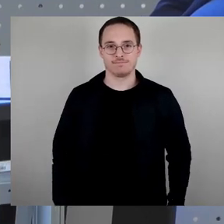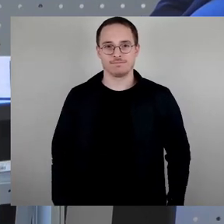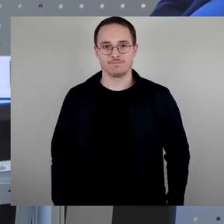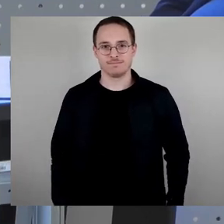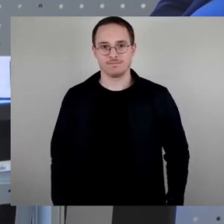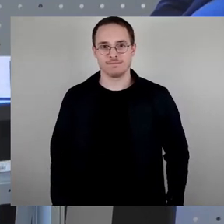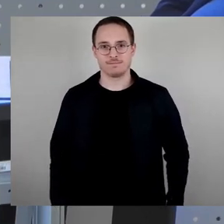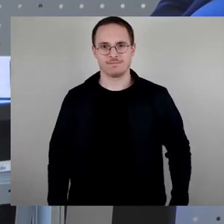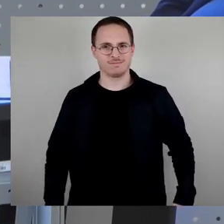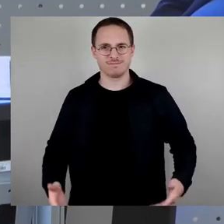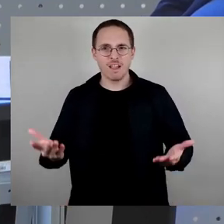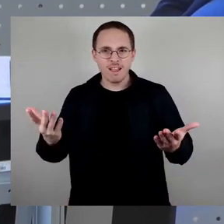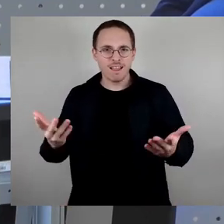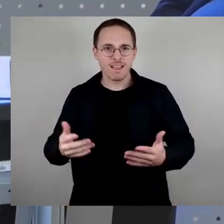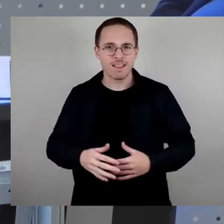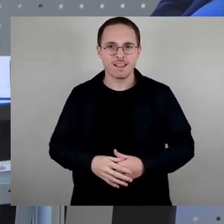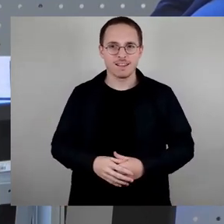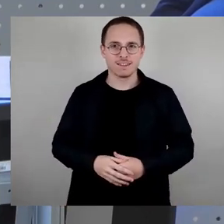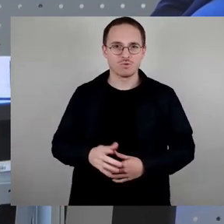Hey, ich schon kurz wieder ran.